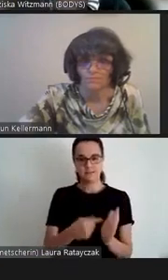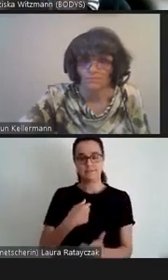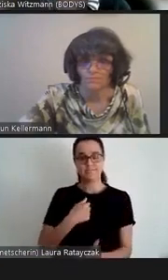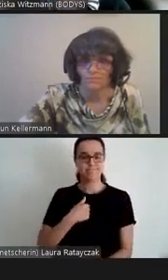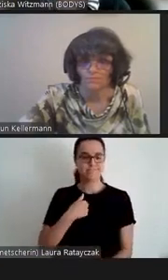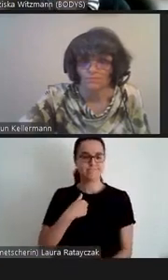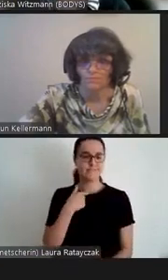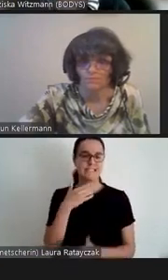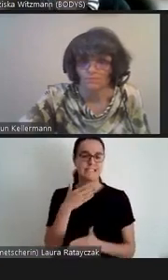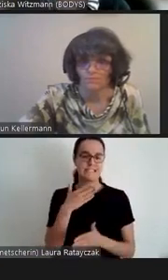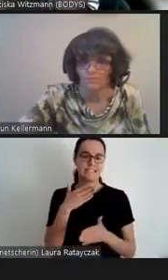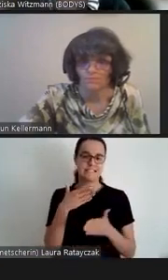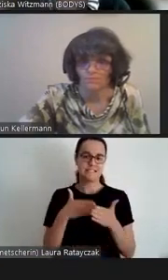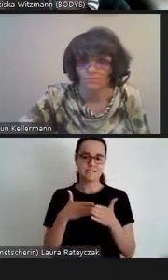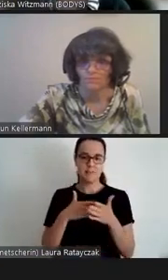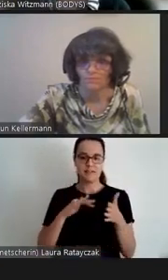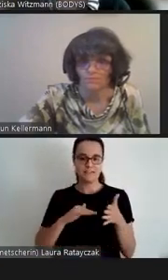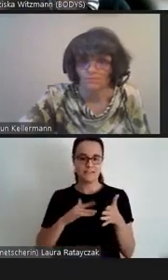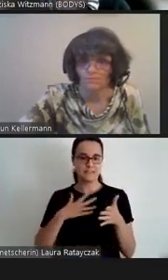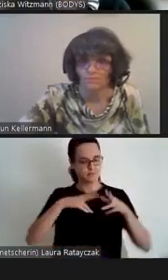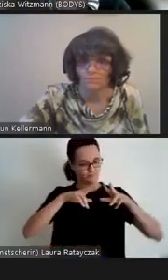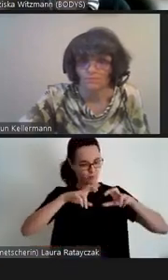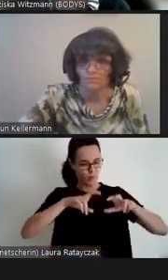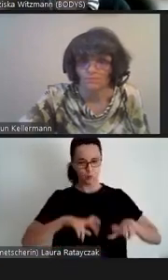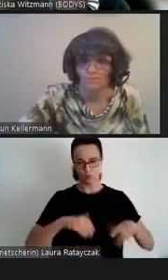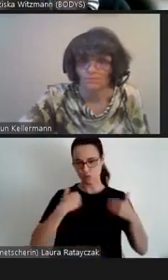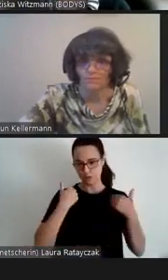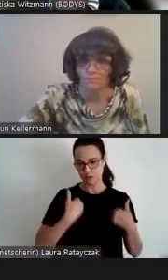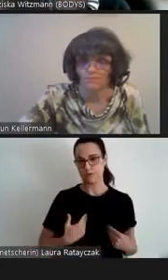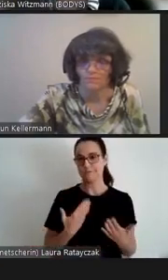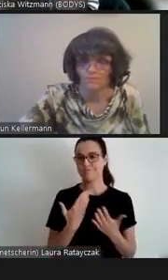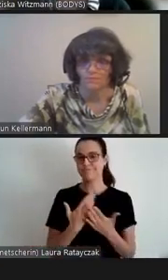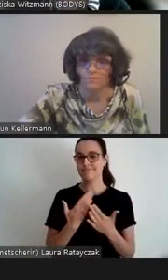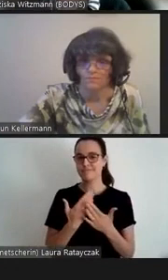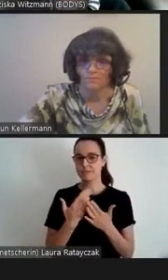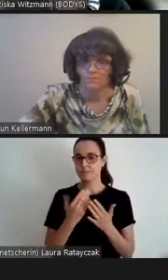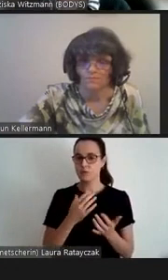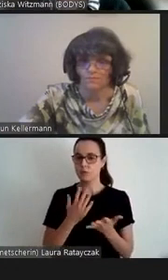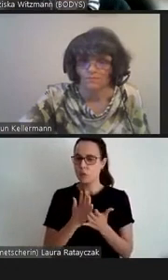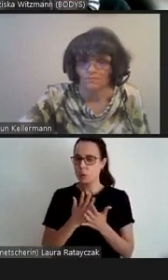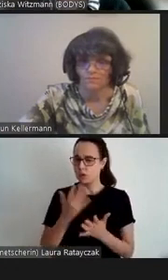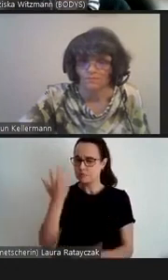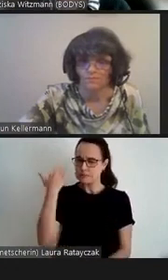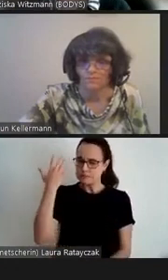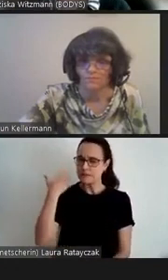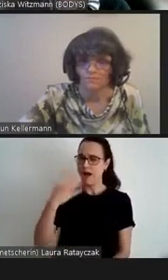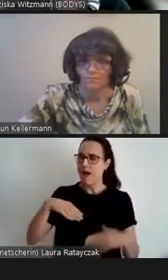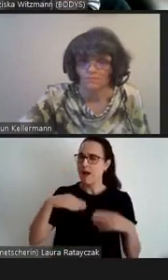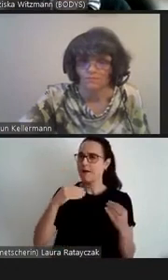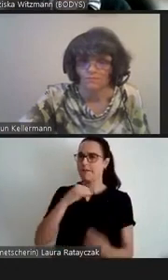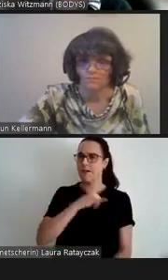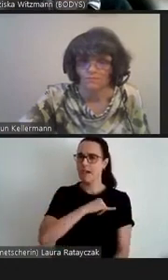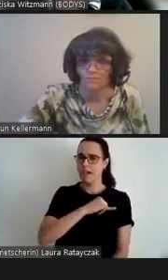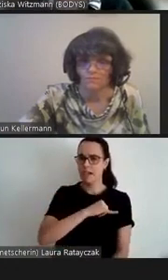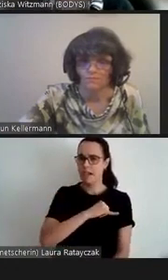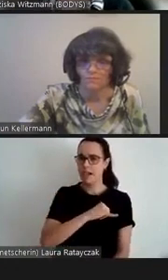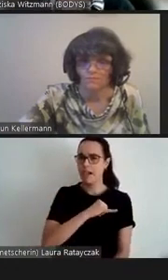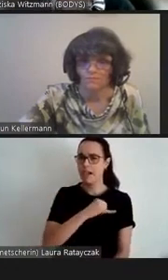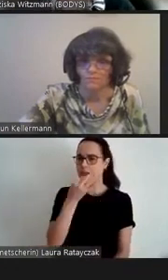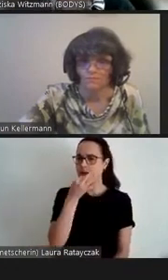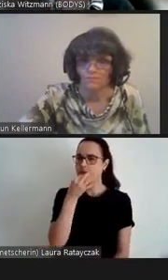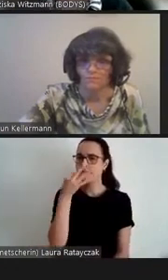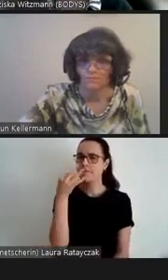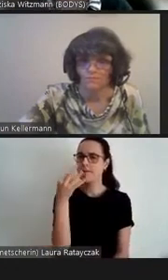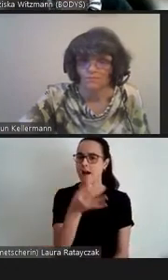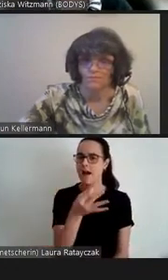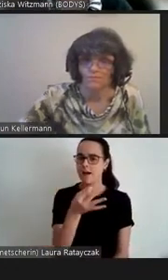Studies interessiert mich damals schon seit Längerem die Frage, auf welche Weise